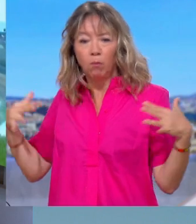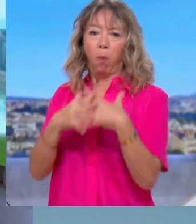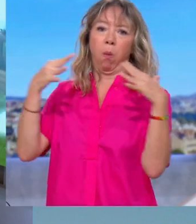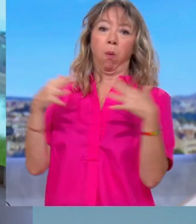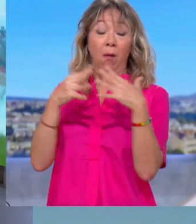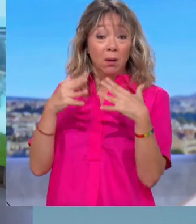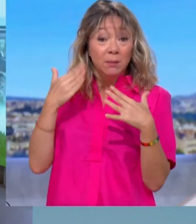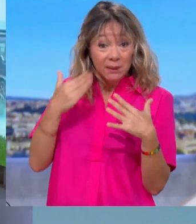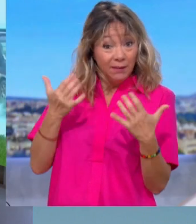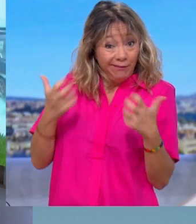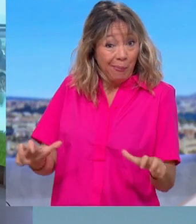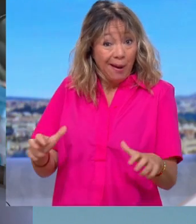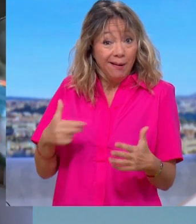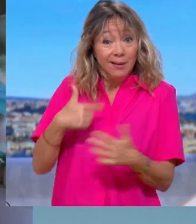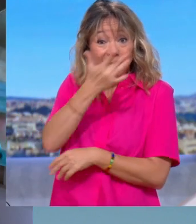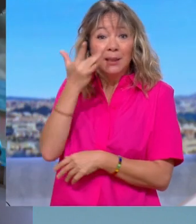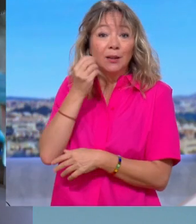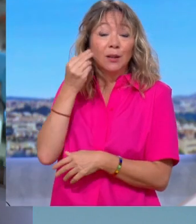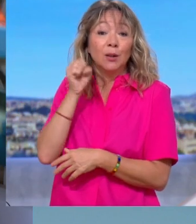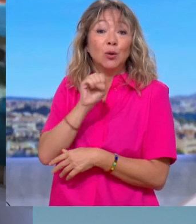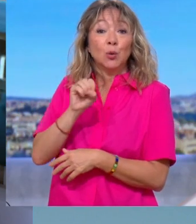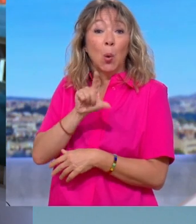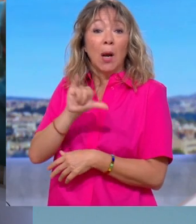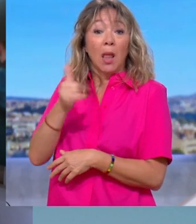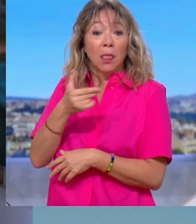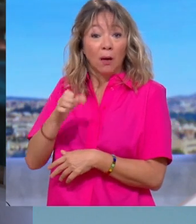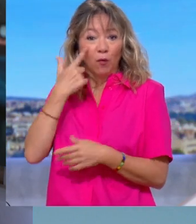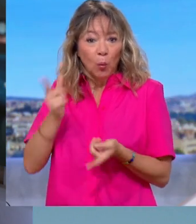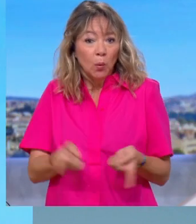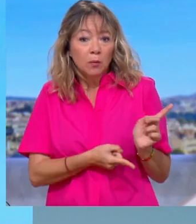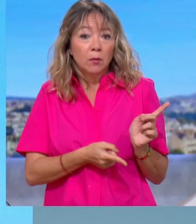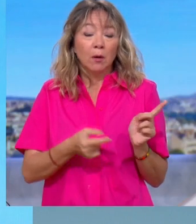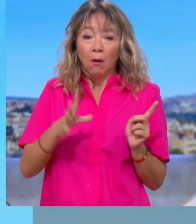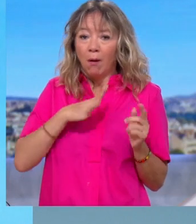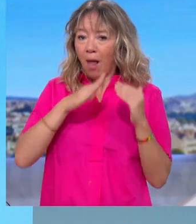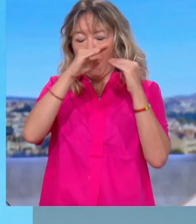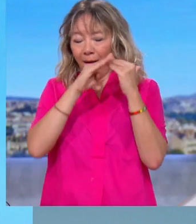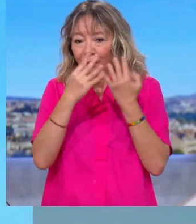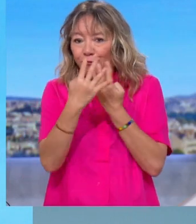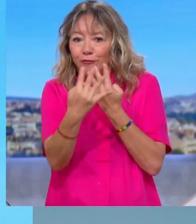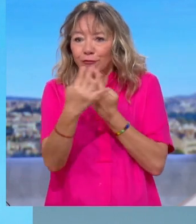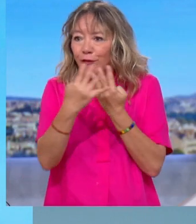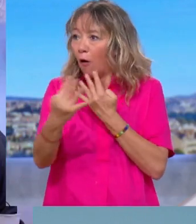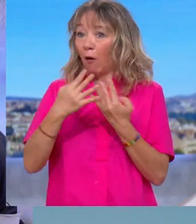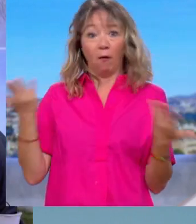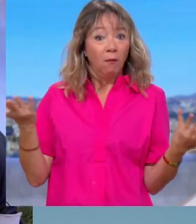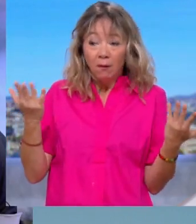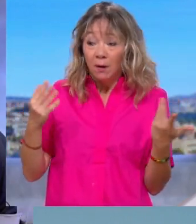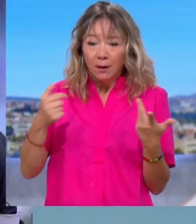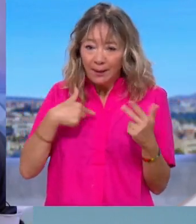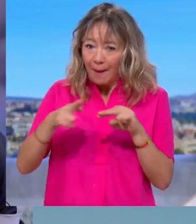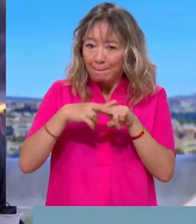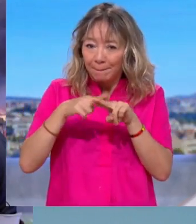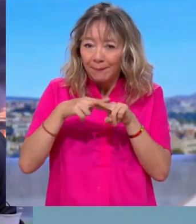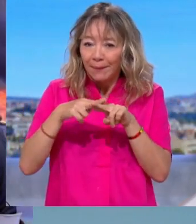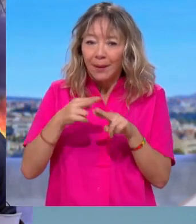pas à Sainte-Soline, vous voyez les images, en fait, est dans des champs, il y un trou au milieu, il n rien à faire et il n'y absolument